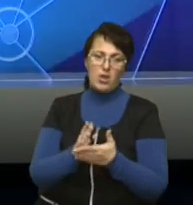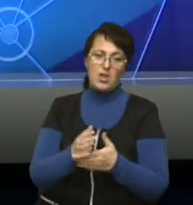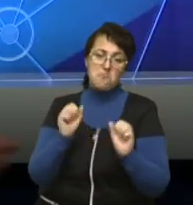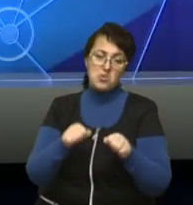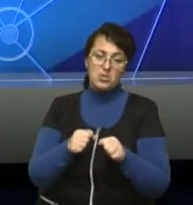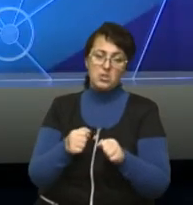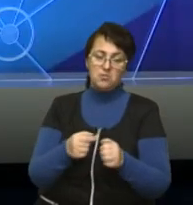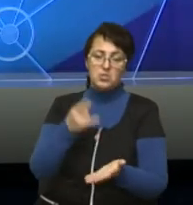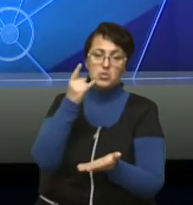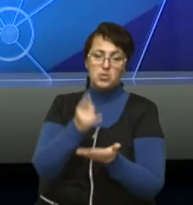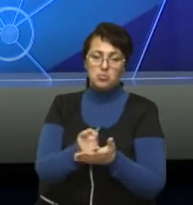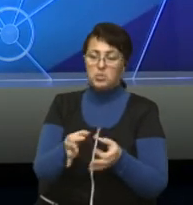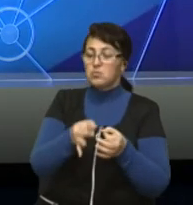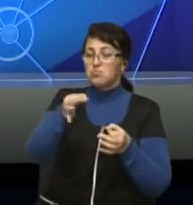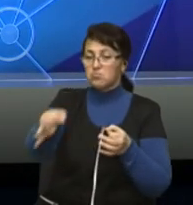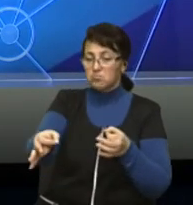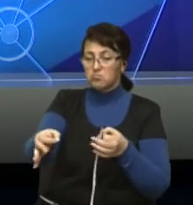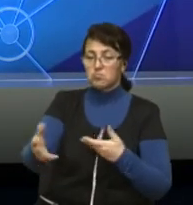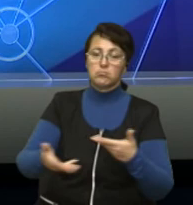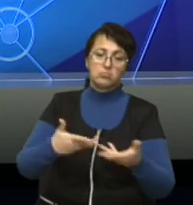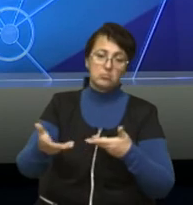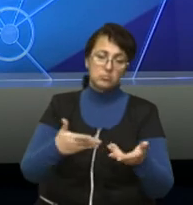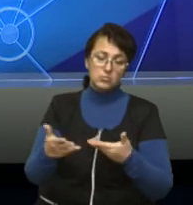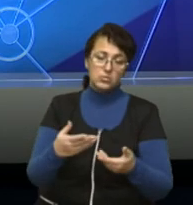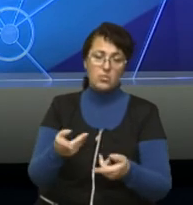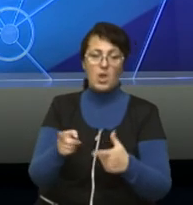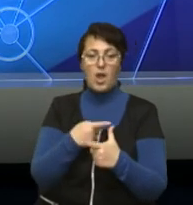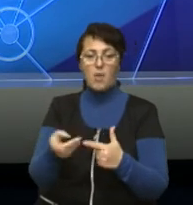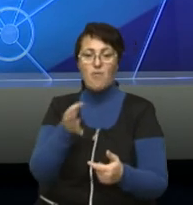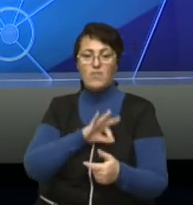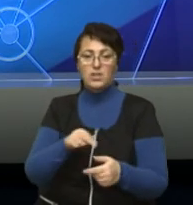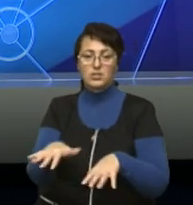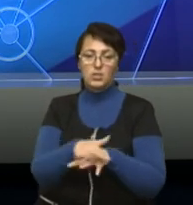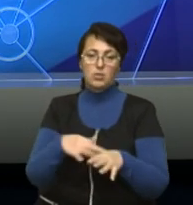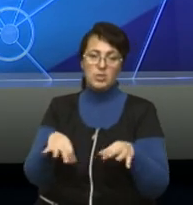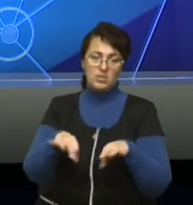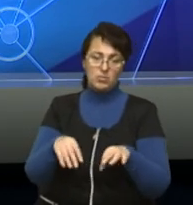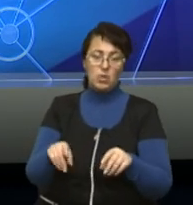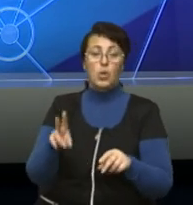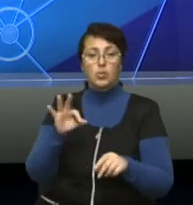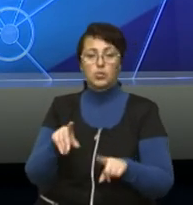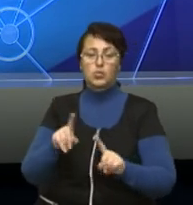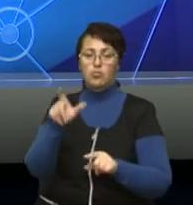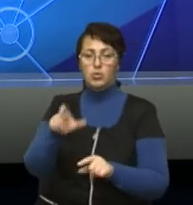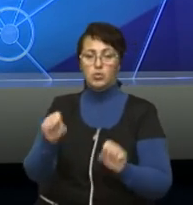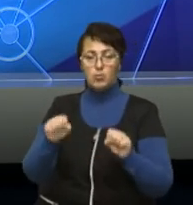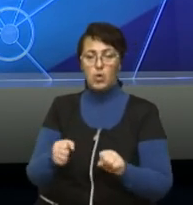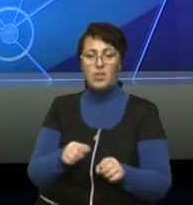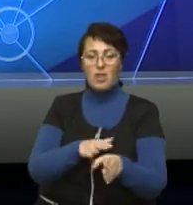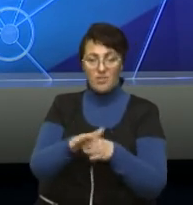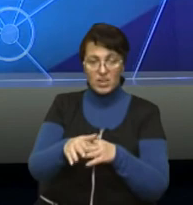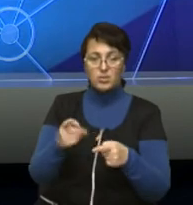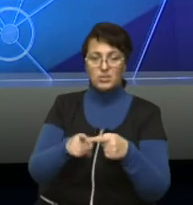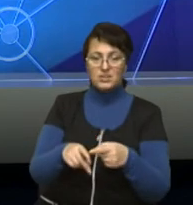частини міста і пройтися пішком, аби використати громадський транспорт. Тільки для того, щоб люди мали змогу реалізувати таку ініціативу, їх потрібно